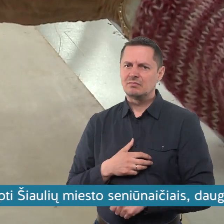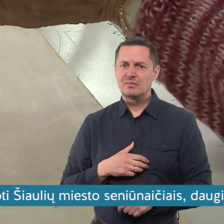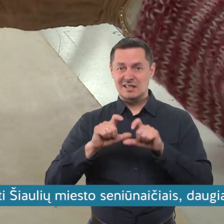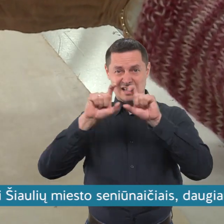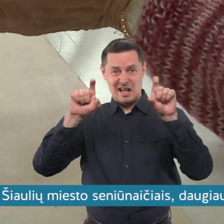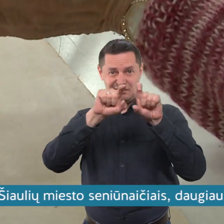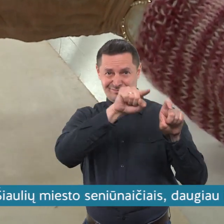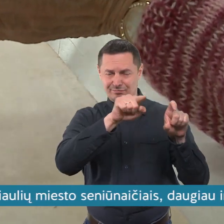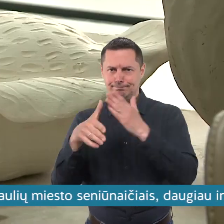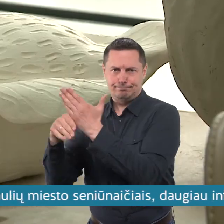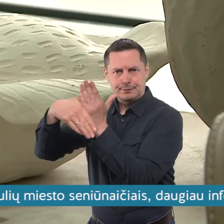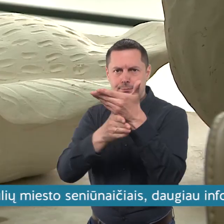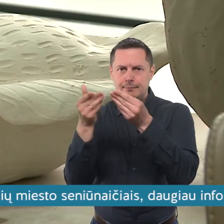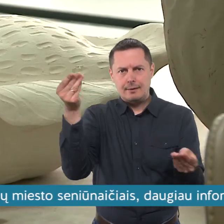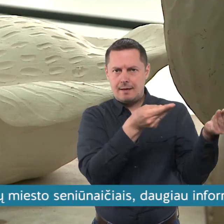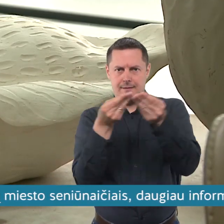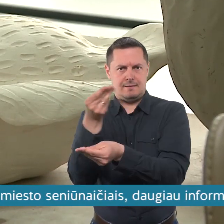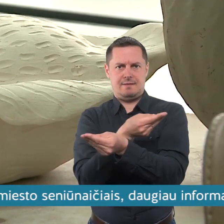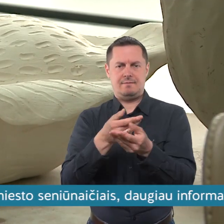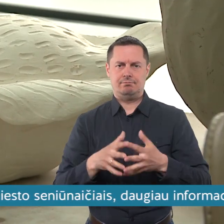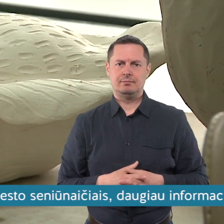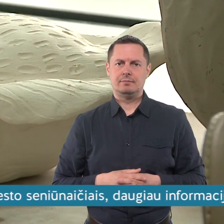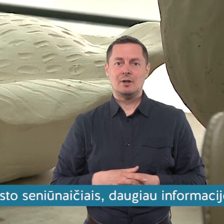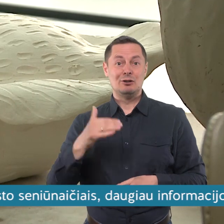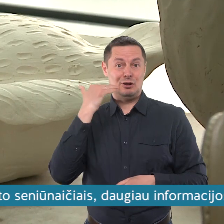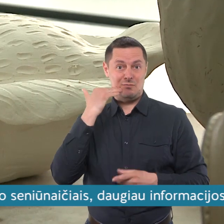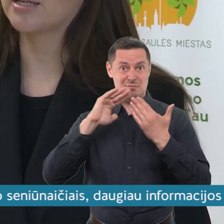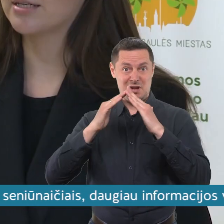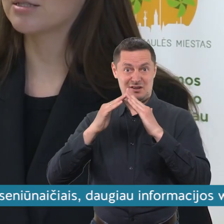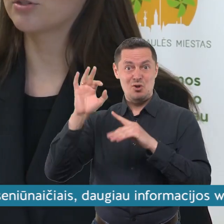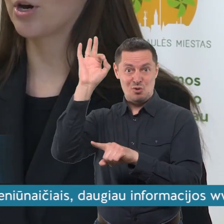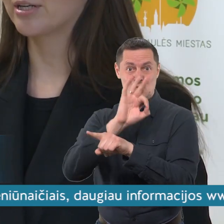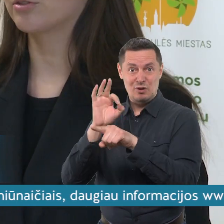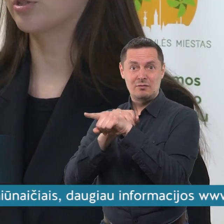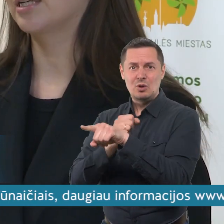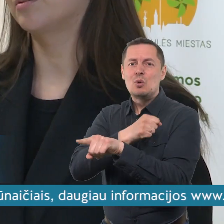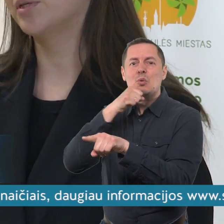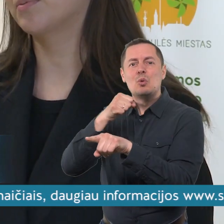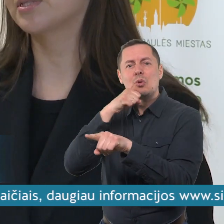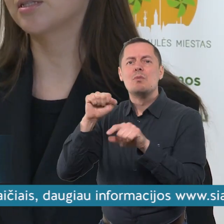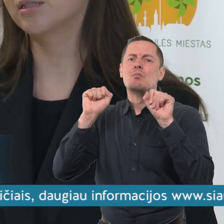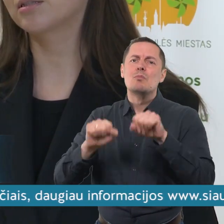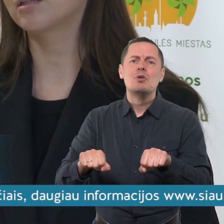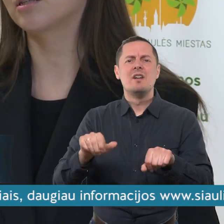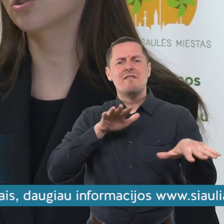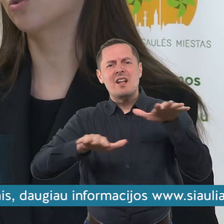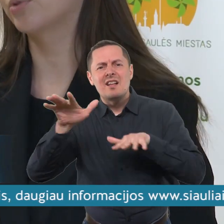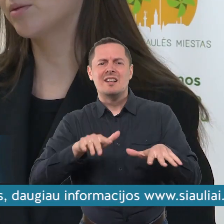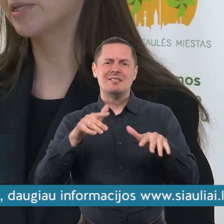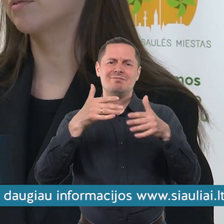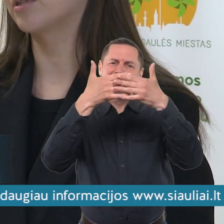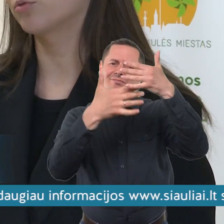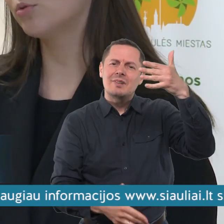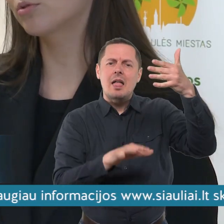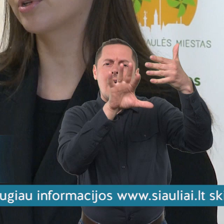tarp institucinis bendradarbiavimas. Na, o šiai dienai Šiaulių mieste seniorai turi galimybę pasirinkti iš